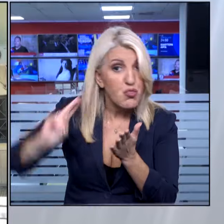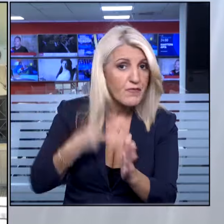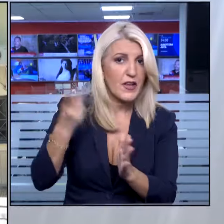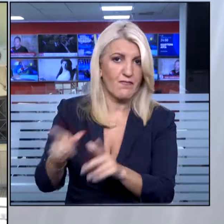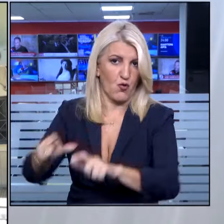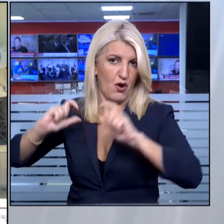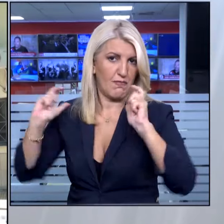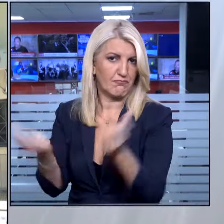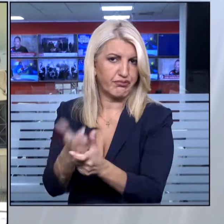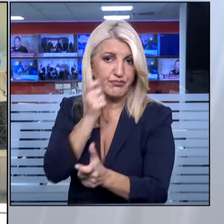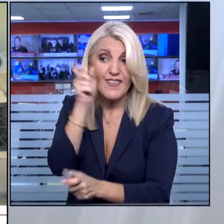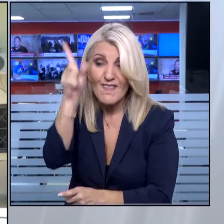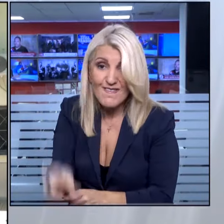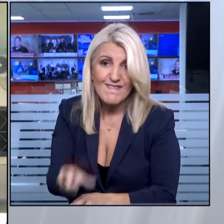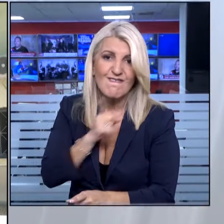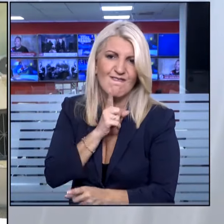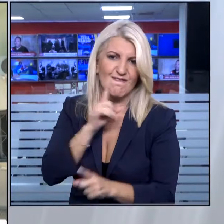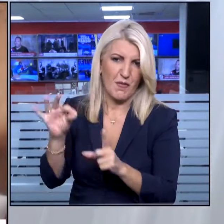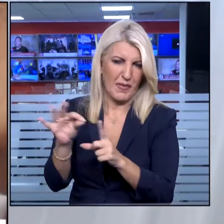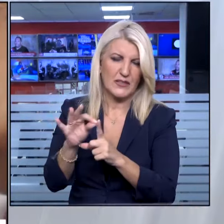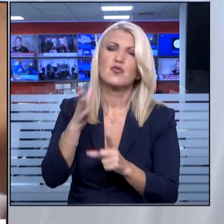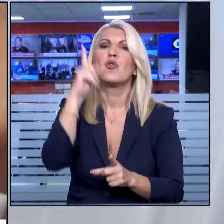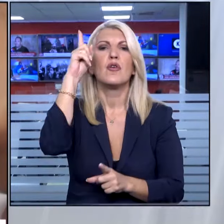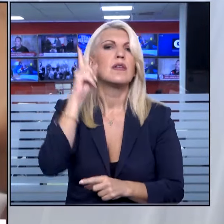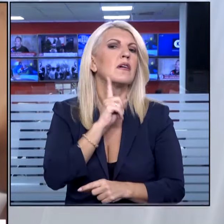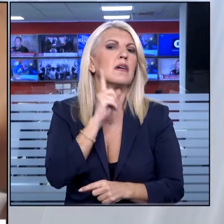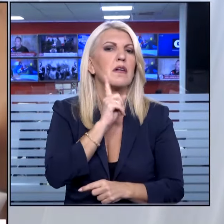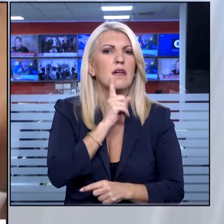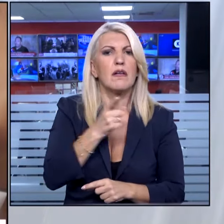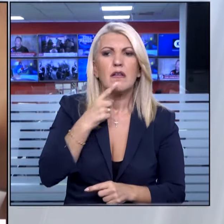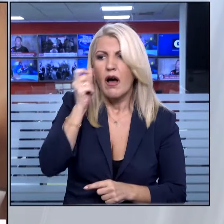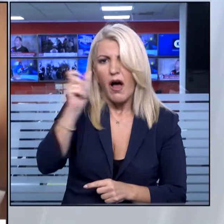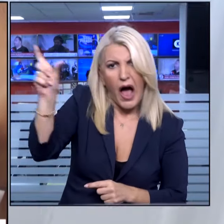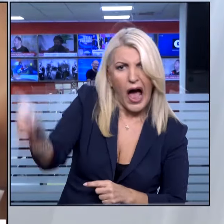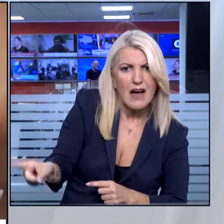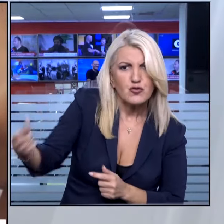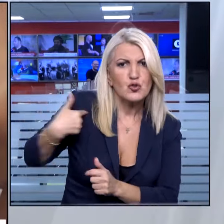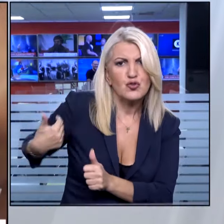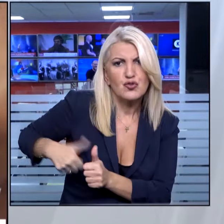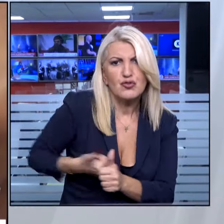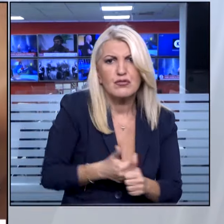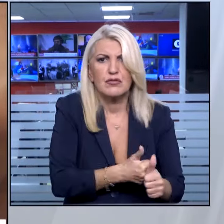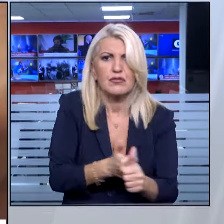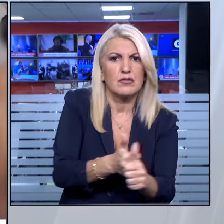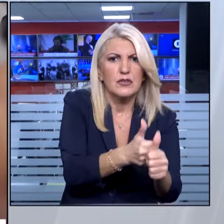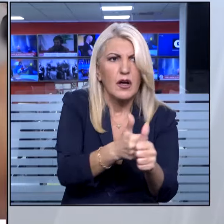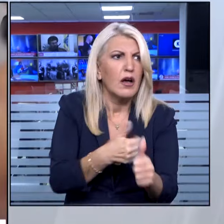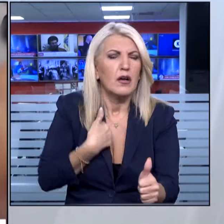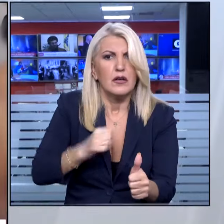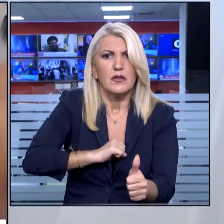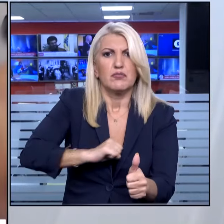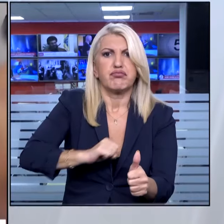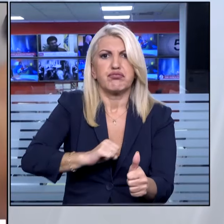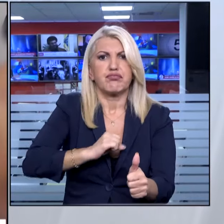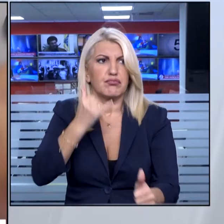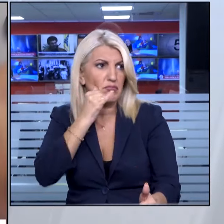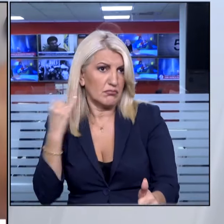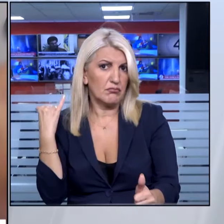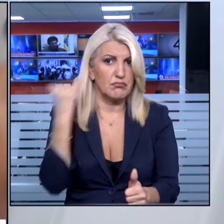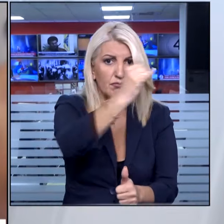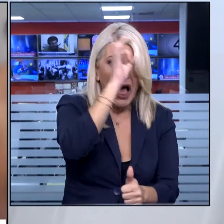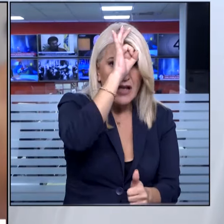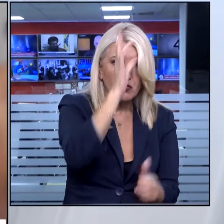Παντελεήμωνα και προσπάθησε να μπει στο σπίτι της. Σε κατάσταση σοκ, κάλεσε το 100, λέγοντας ότι άνδρας που φέρει χτυπήματα,